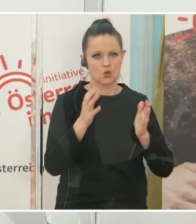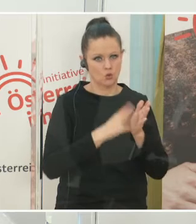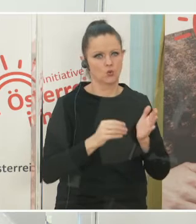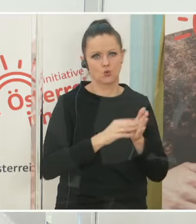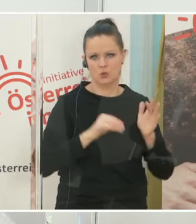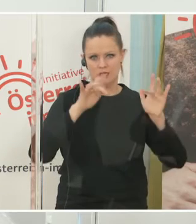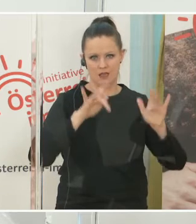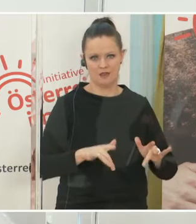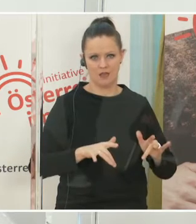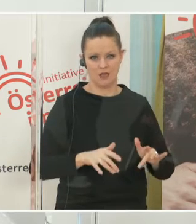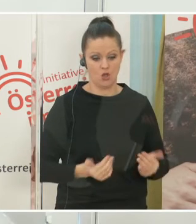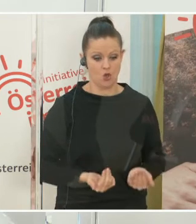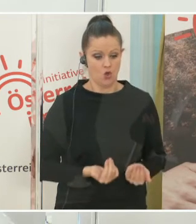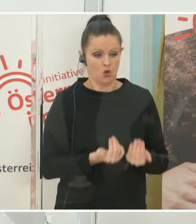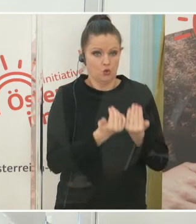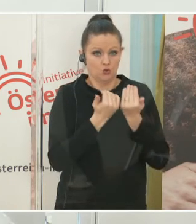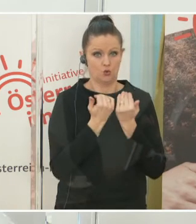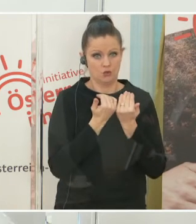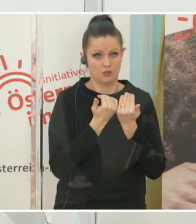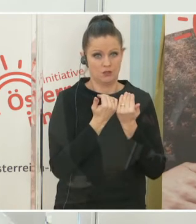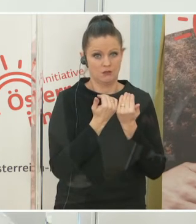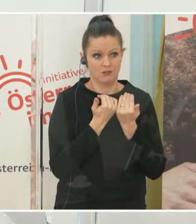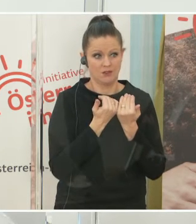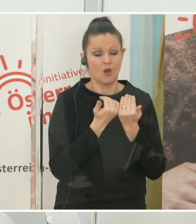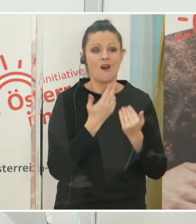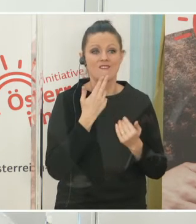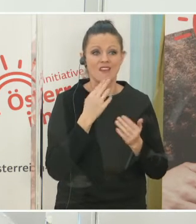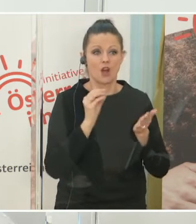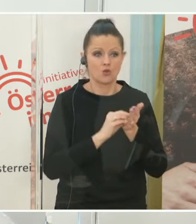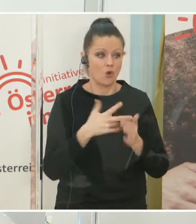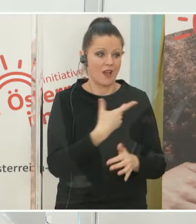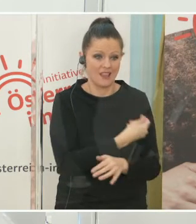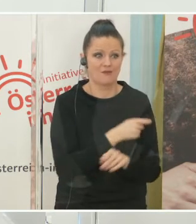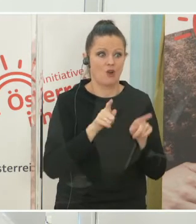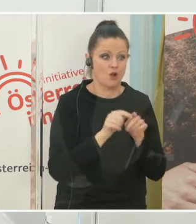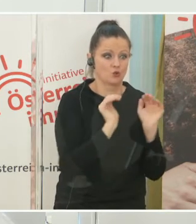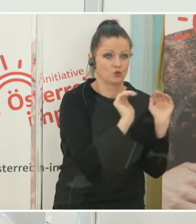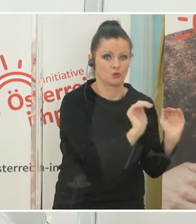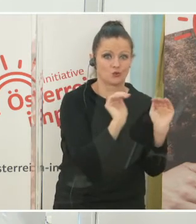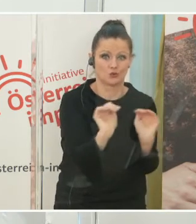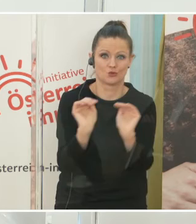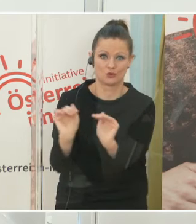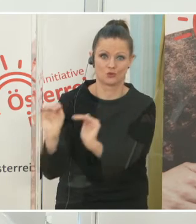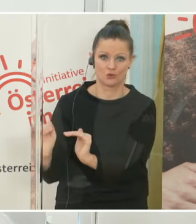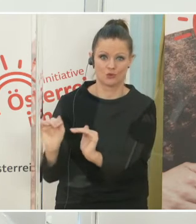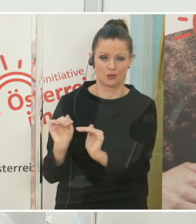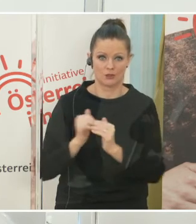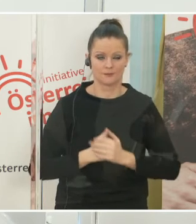hat, nämlich mich und jeder, der sich impft, vor der Erkrankung zu schützen und dass es hier keine